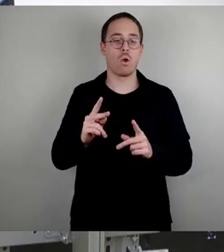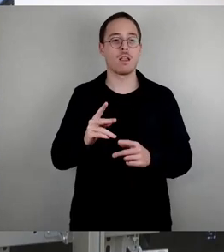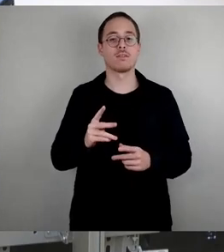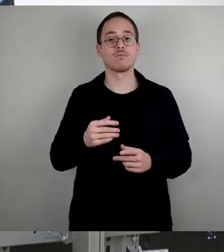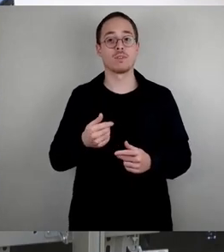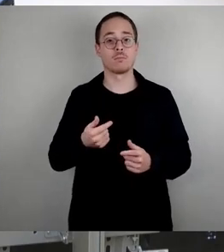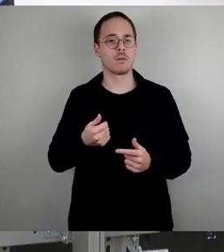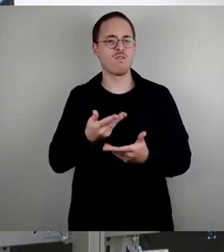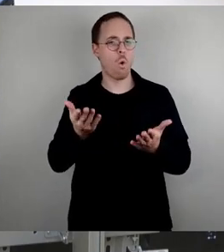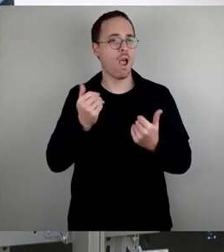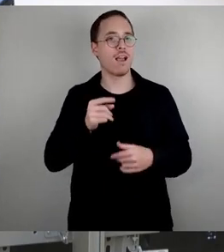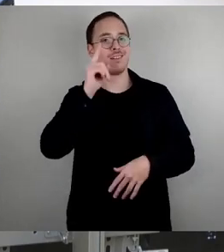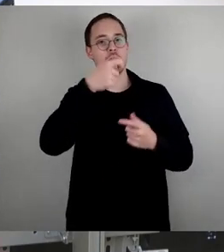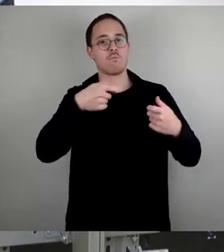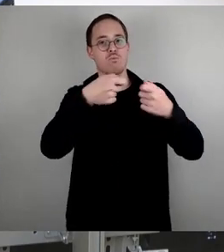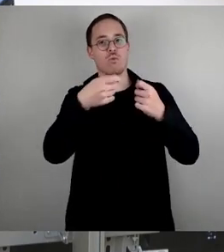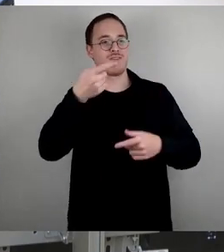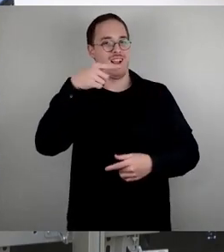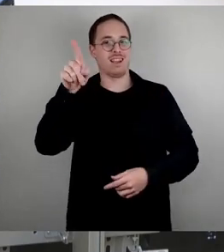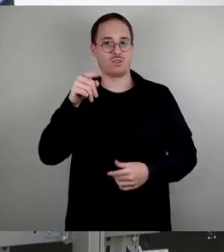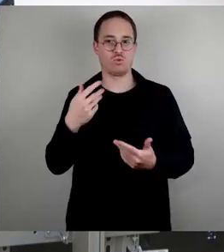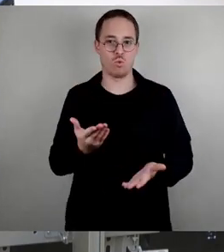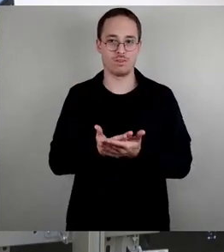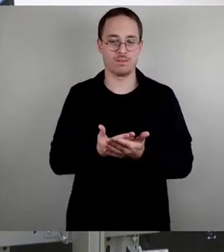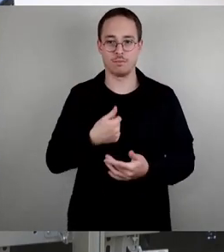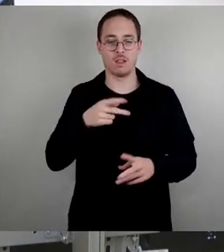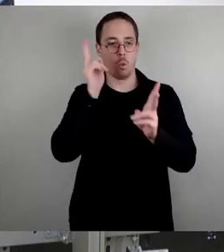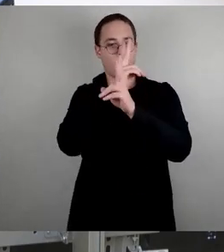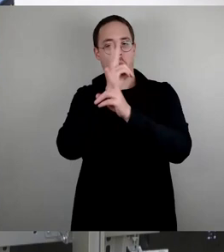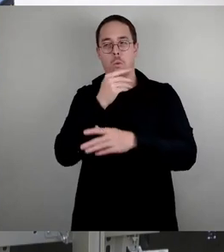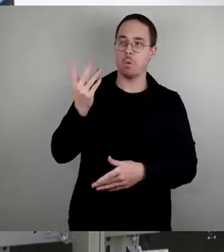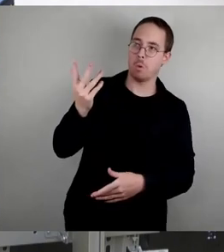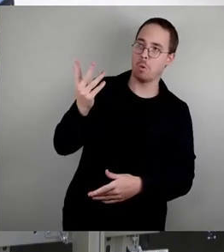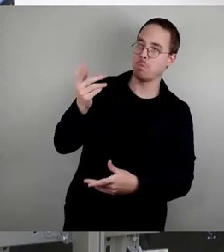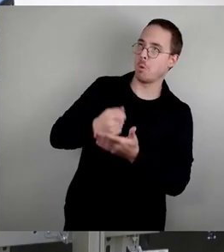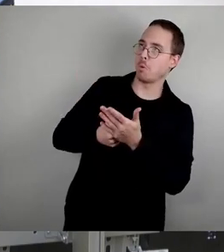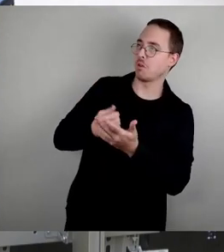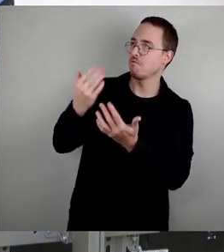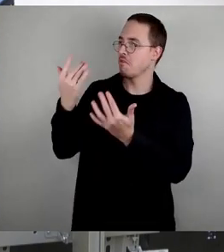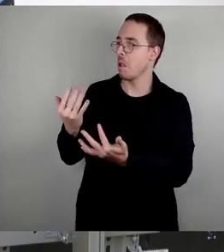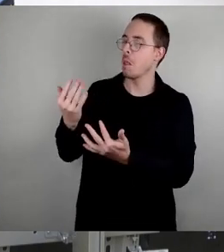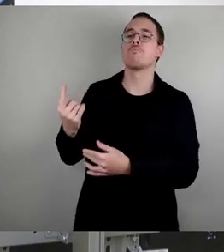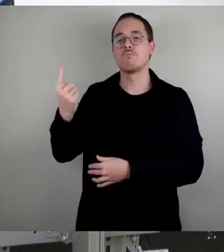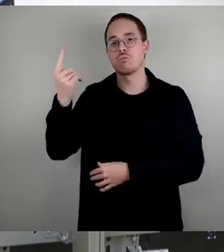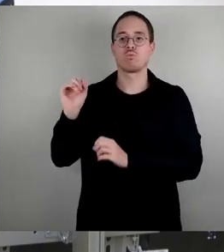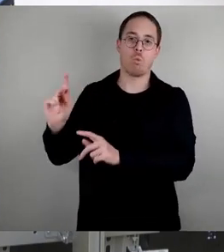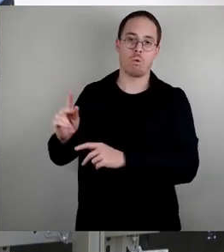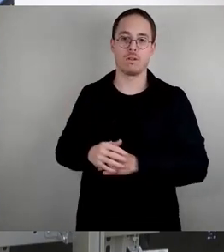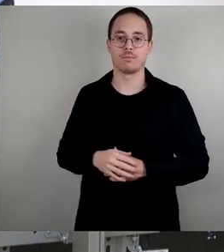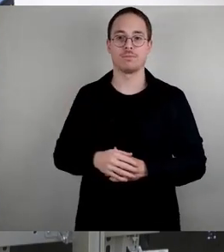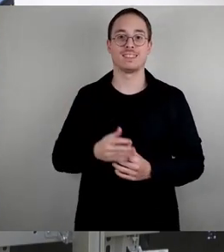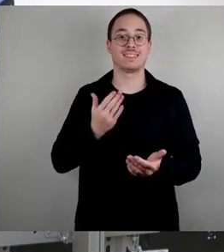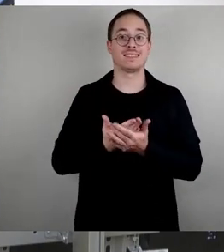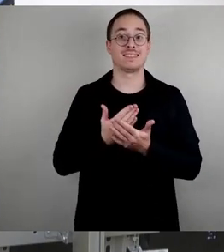Pflichtaufgaben nach Gut Dünken, wo wir nach Gut Dünken die Höhe der Kosten bestimmen können. Aus diesen Gründen gibt es von uns hierfür